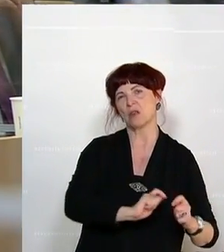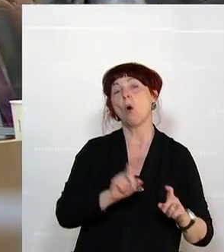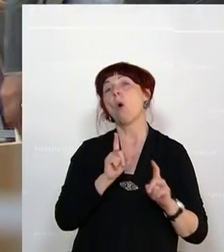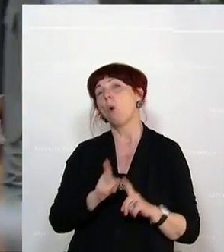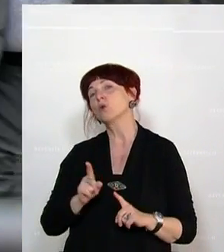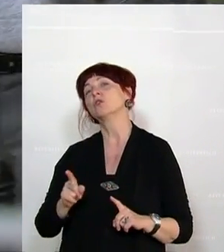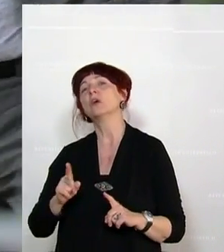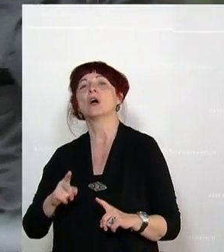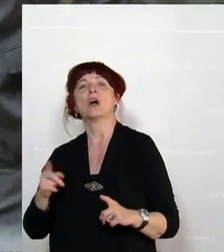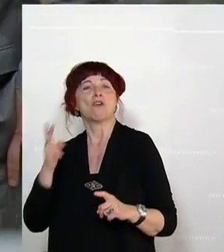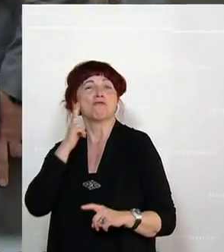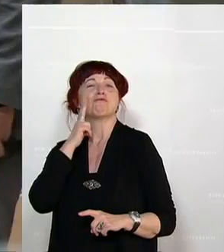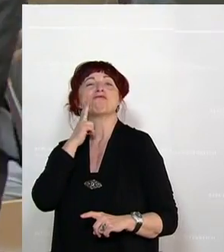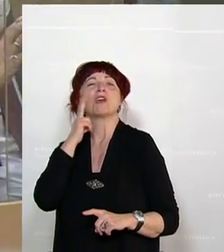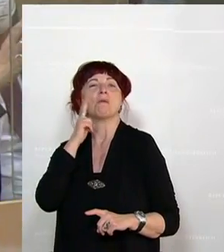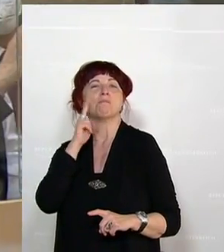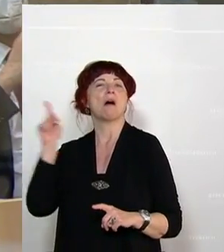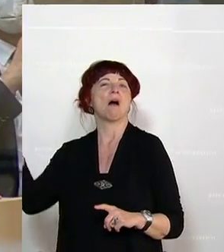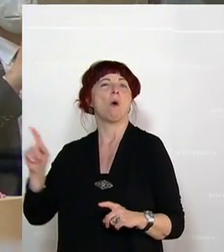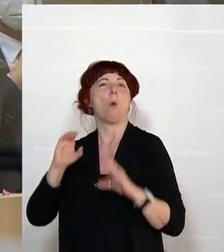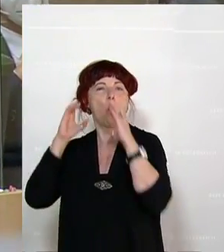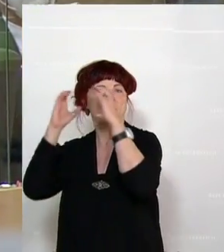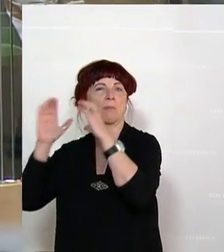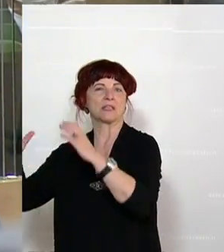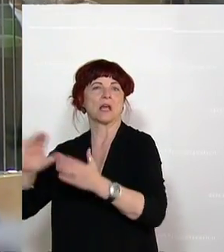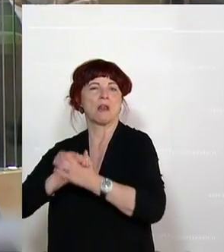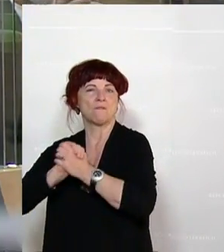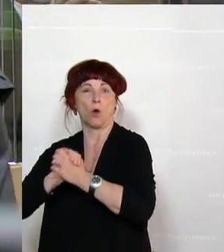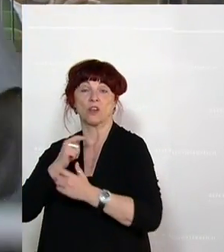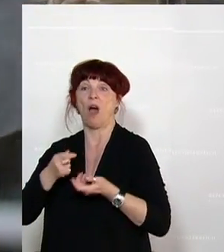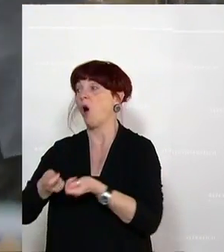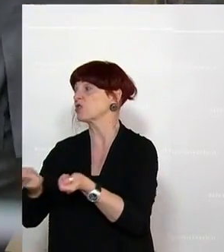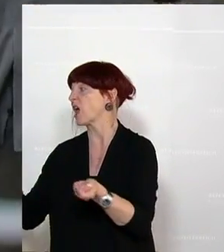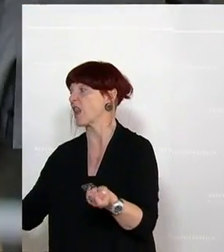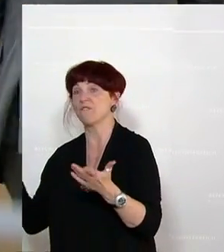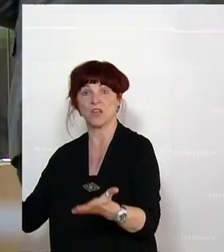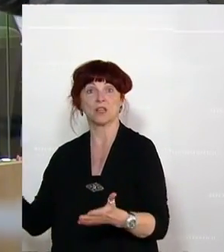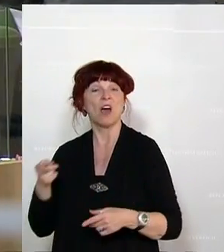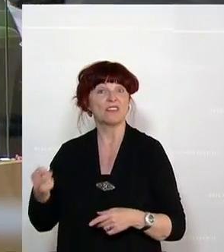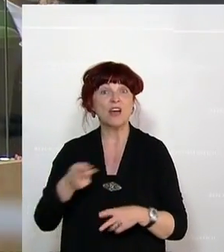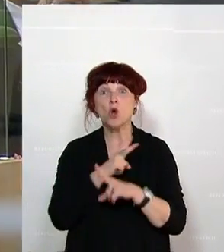verteilt werden. Das kann nicht im Sinne der Österreicher und Österreicherinnen und auch nicht im Sinne des österreichischen Tourismus sein.